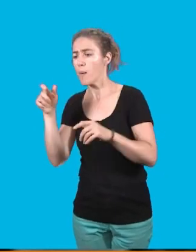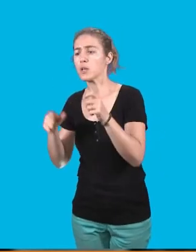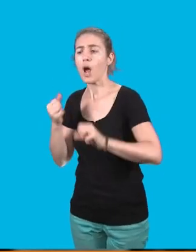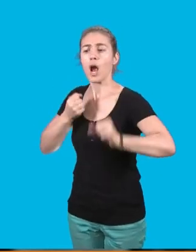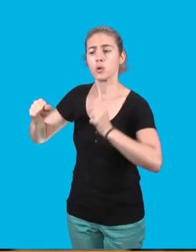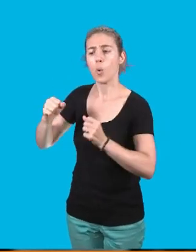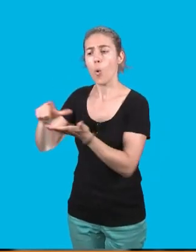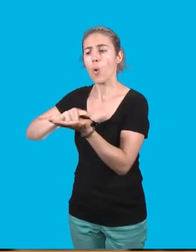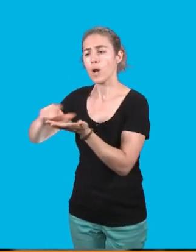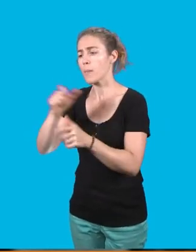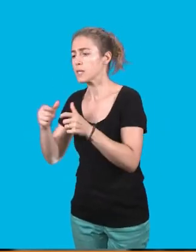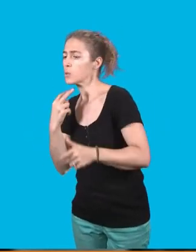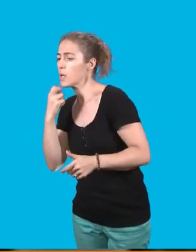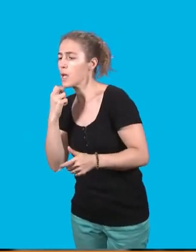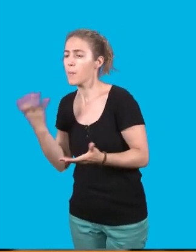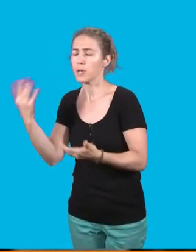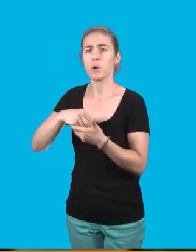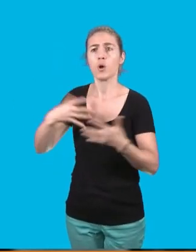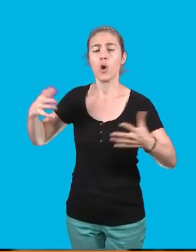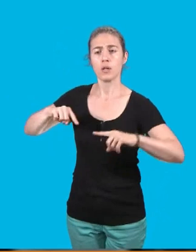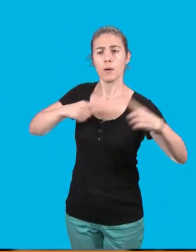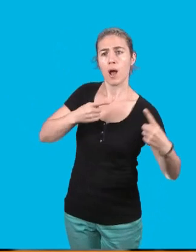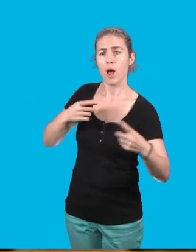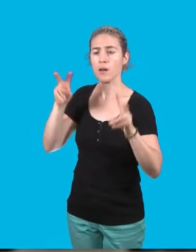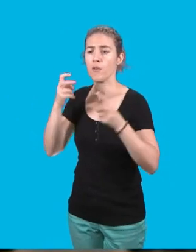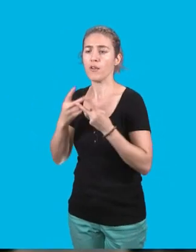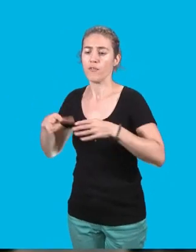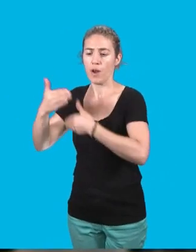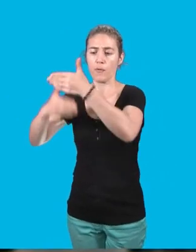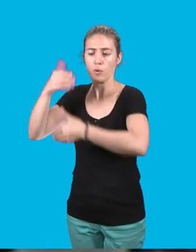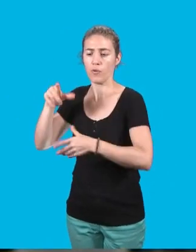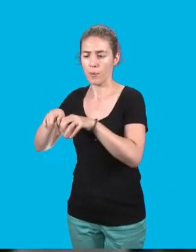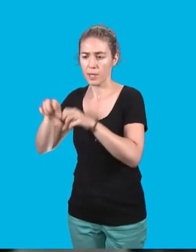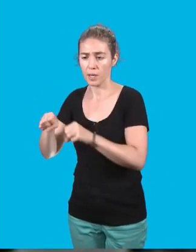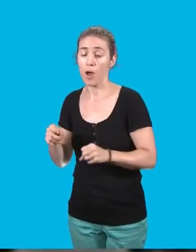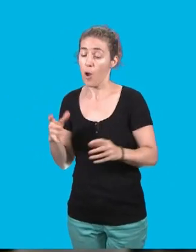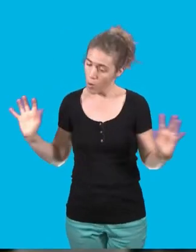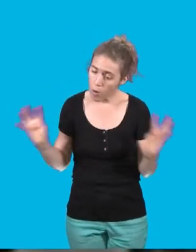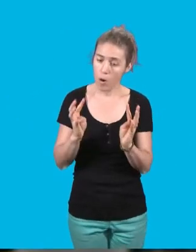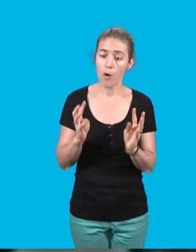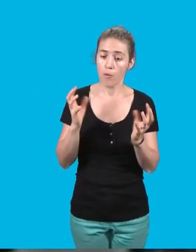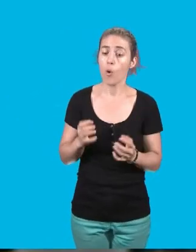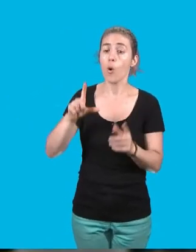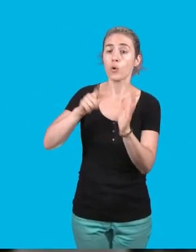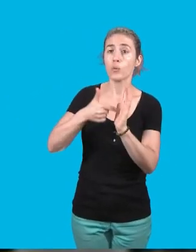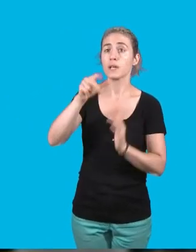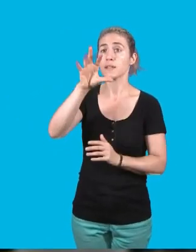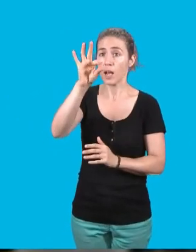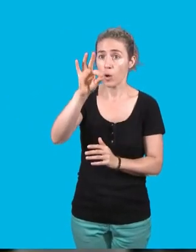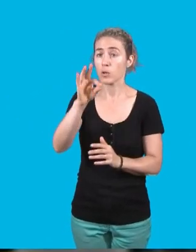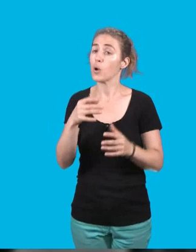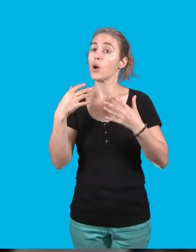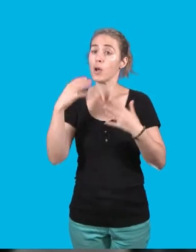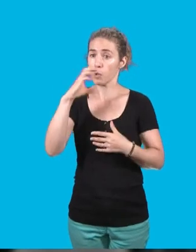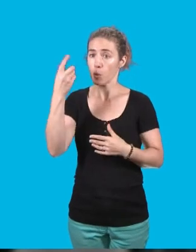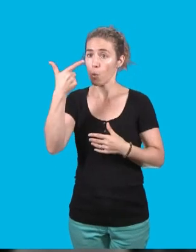engagés et des citoyens du grand débat fabrique de nos villes l'objectif de neutralité carbone en 2050. Une feuille de